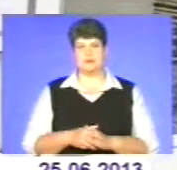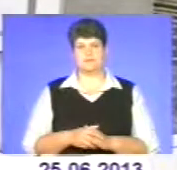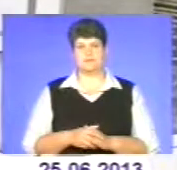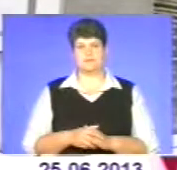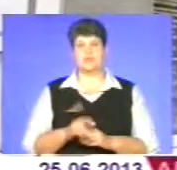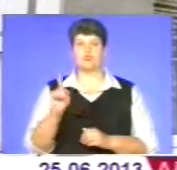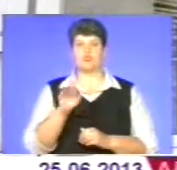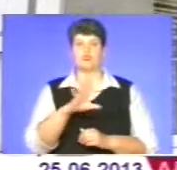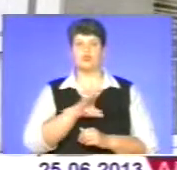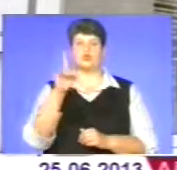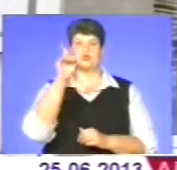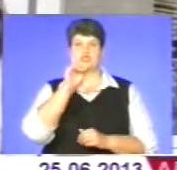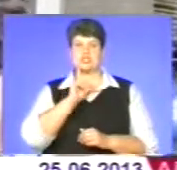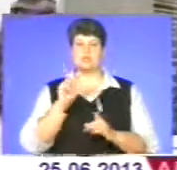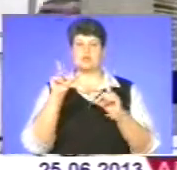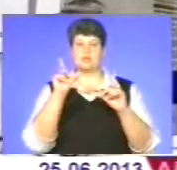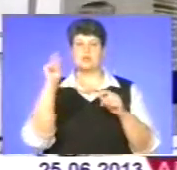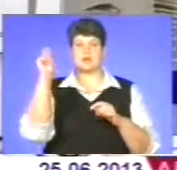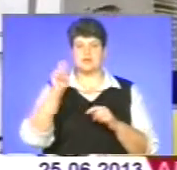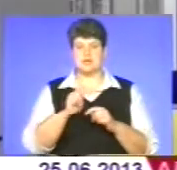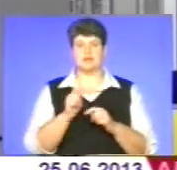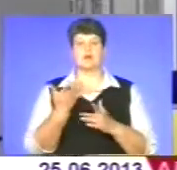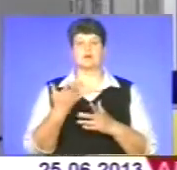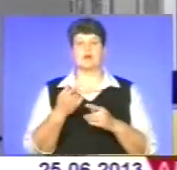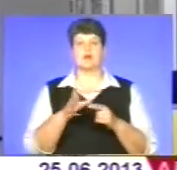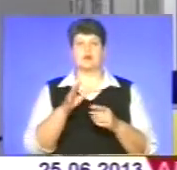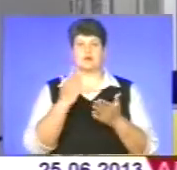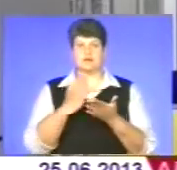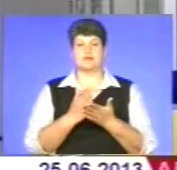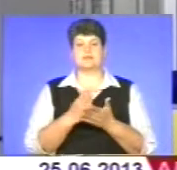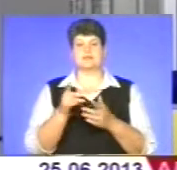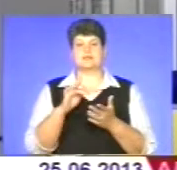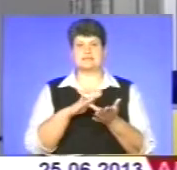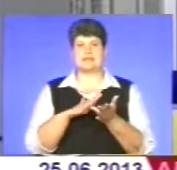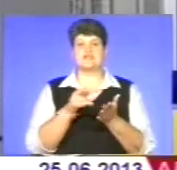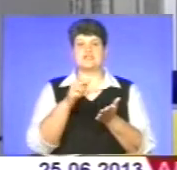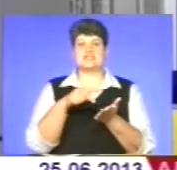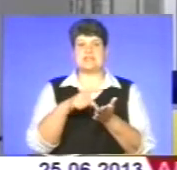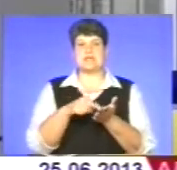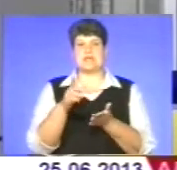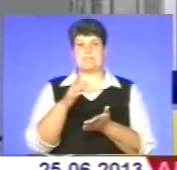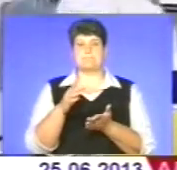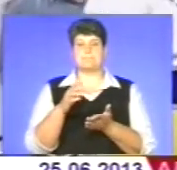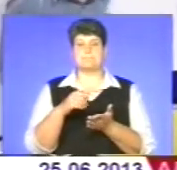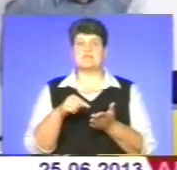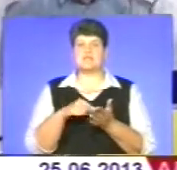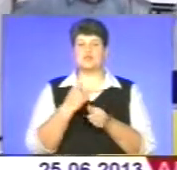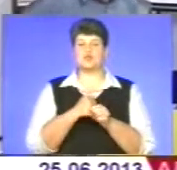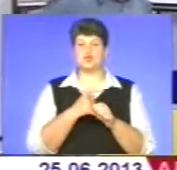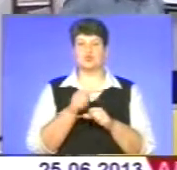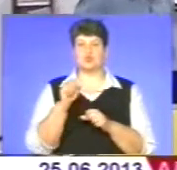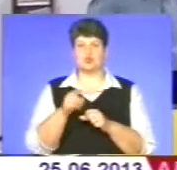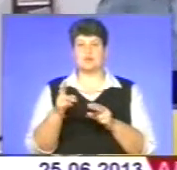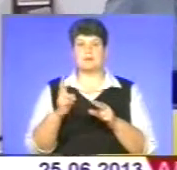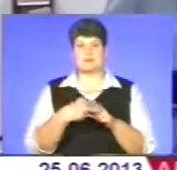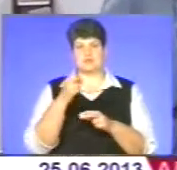Щоб було зручніше добиратися, центр надання адміністративних послуг розміщений у центрі міста біля зупинки громадського транспорту. Працюють тут без